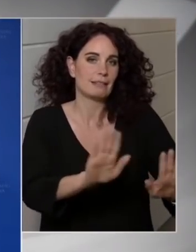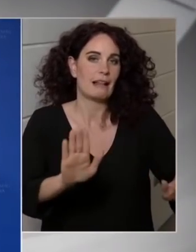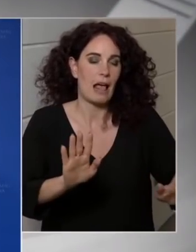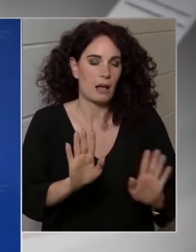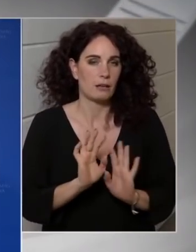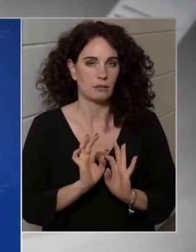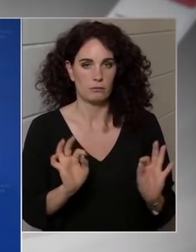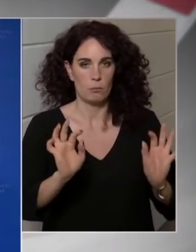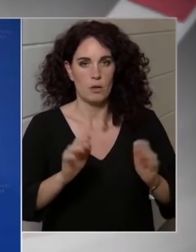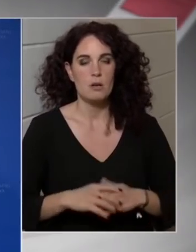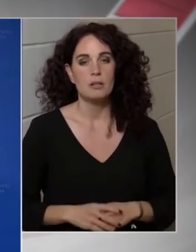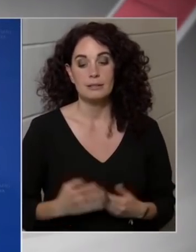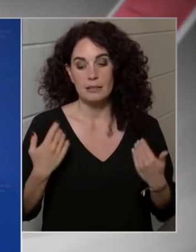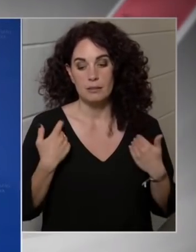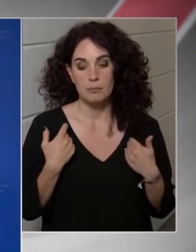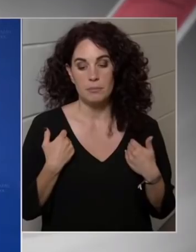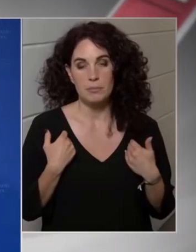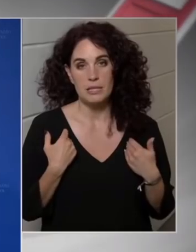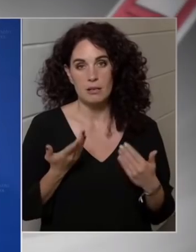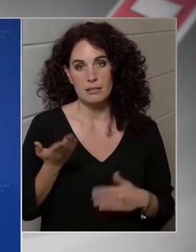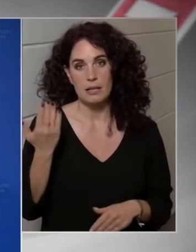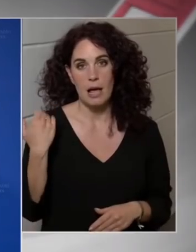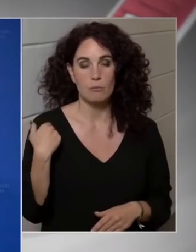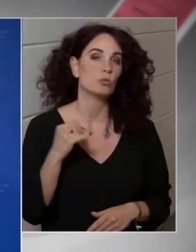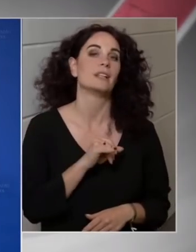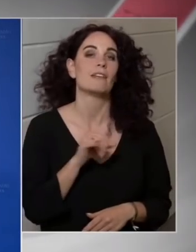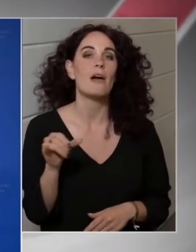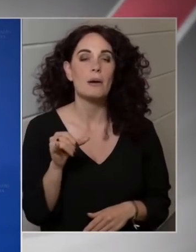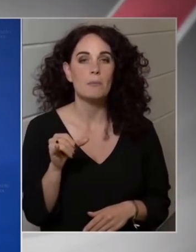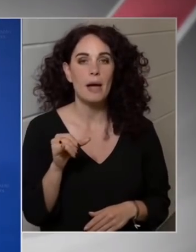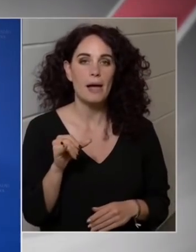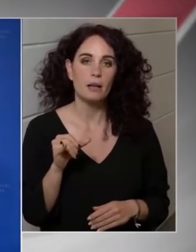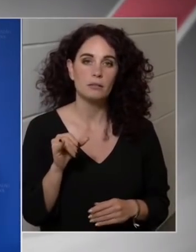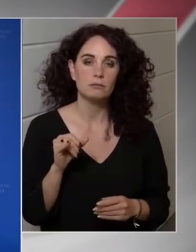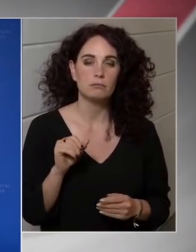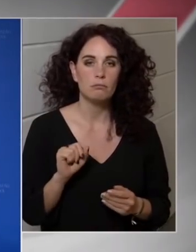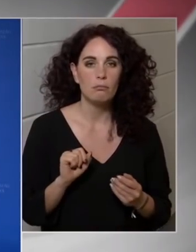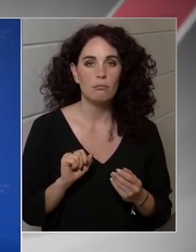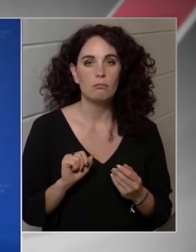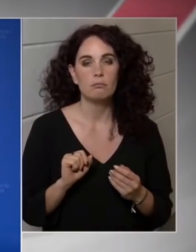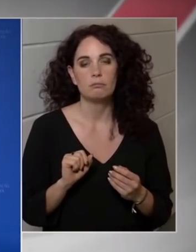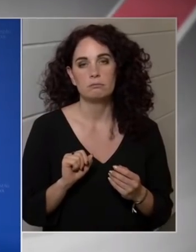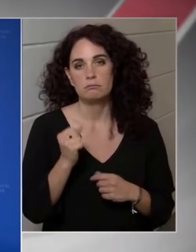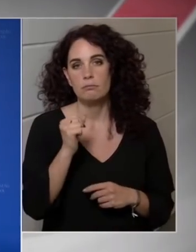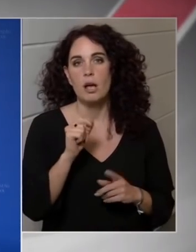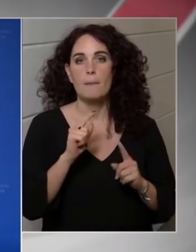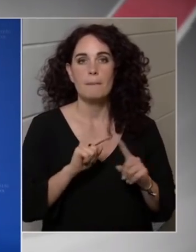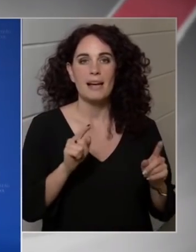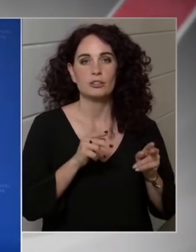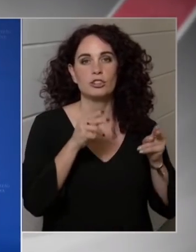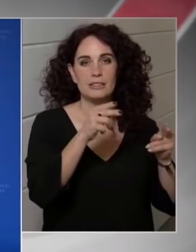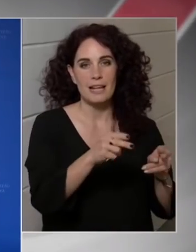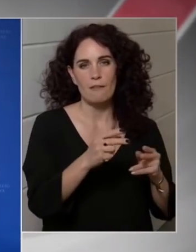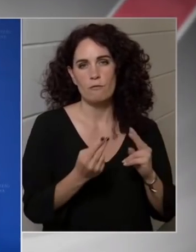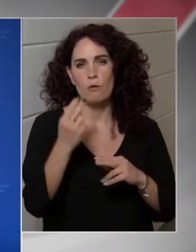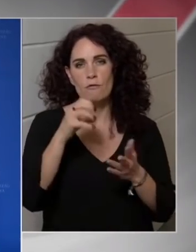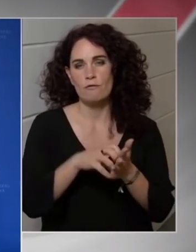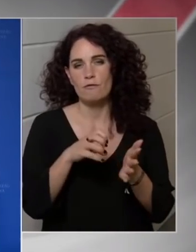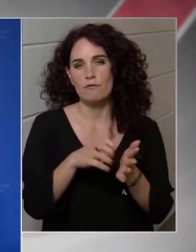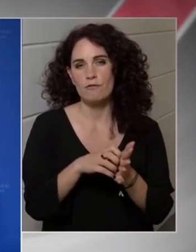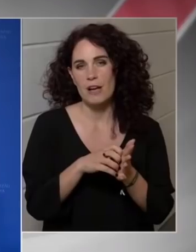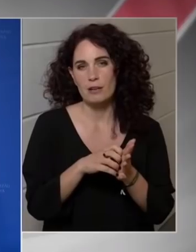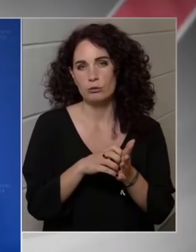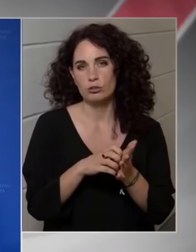mi bajunk az elmúlt években az volt, hogy más hidaknál a főváros nem adta meg azokat, vagy más hidak